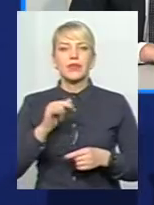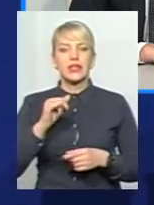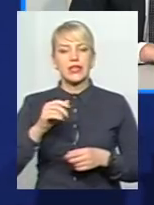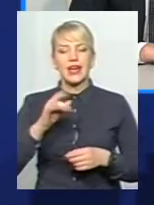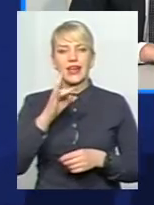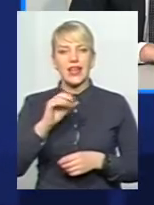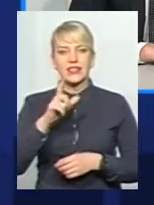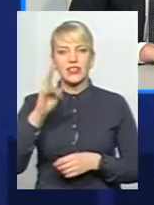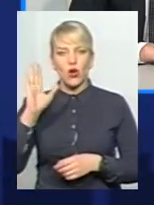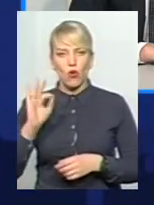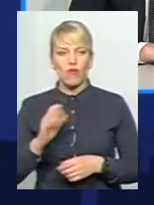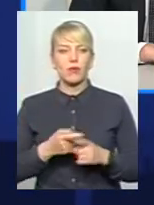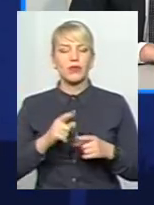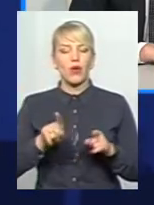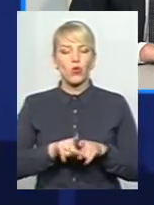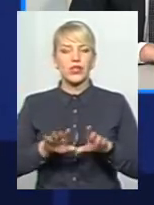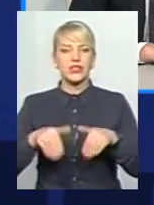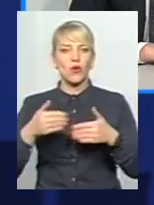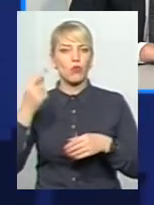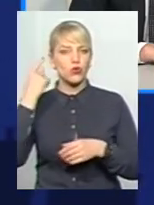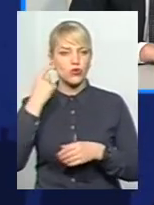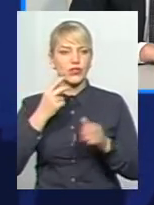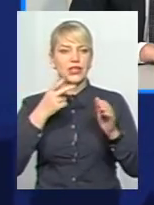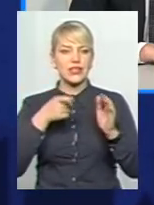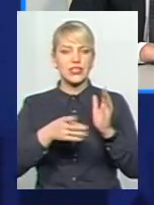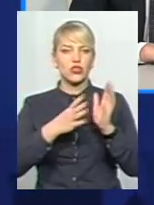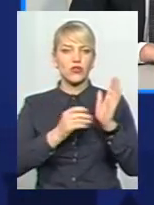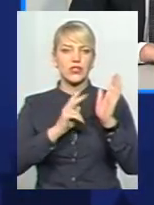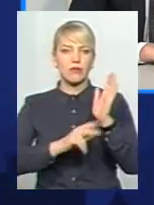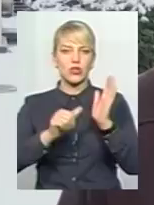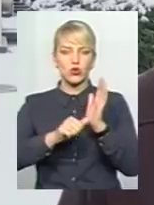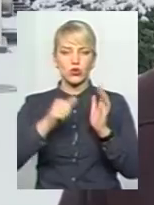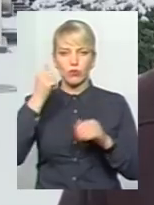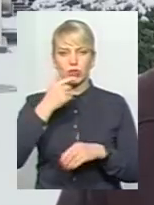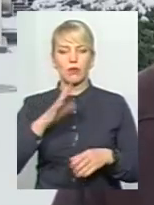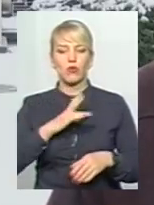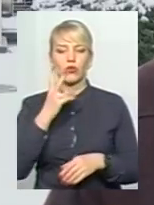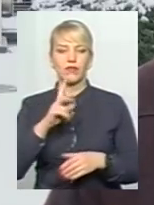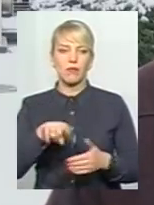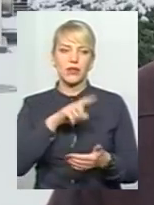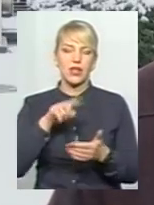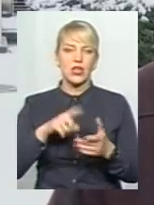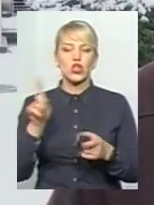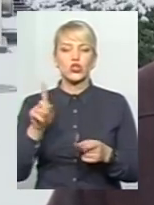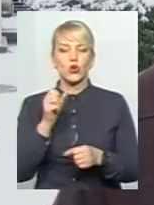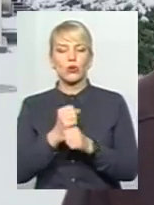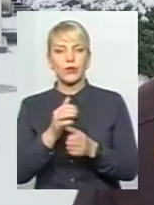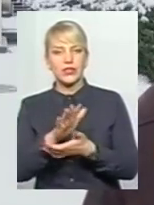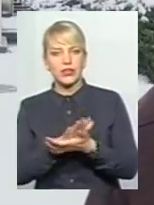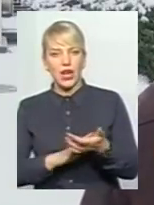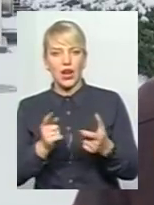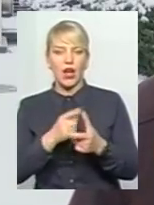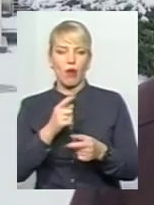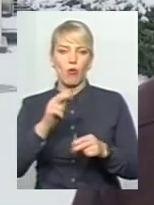таку ініціативу почув у 1976 році. Було два питання. Що робити далі? Або будувати нове звалище, але його